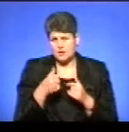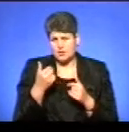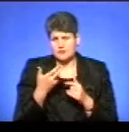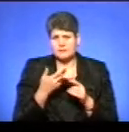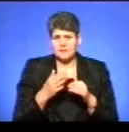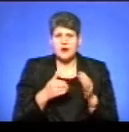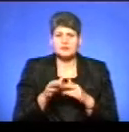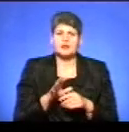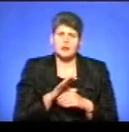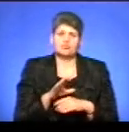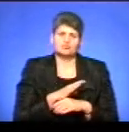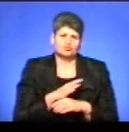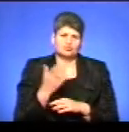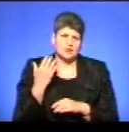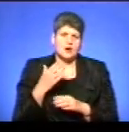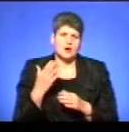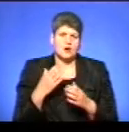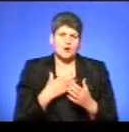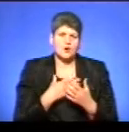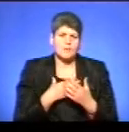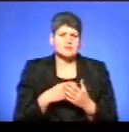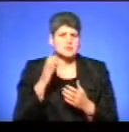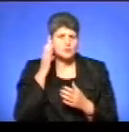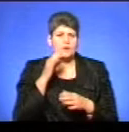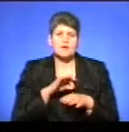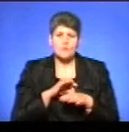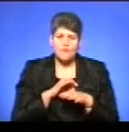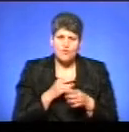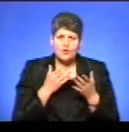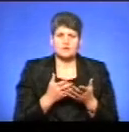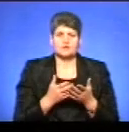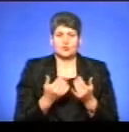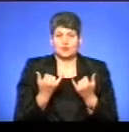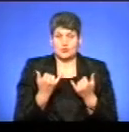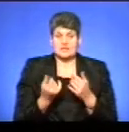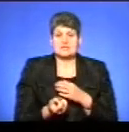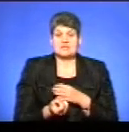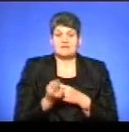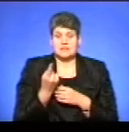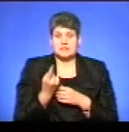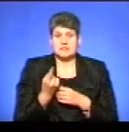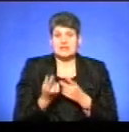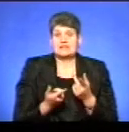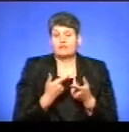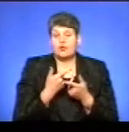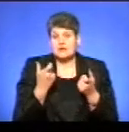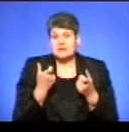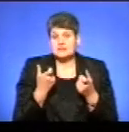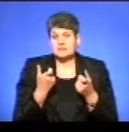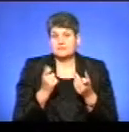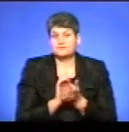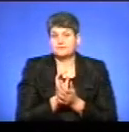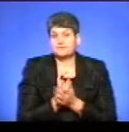така практика була. Громадські слухання проводилися. От буквально сьогодні з'явилася інформація в засобах масової